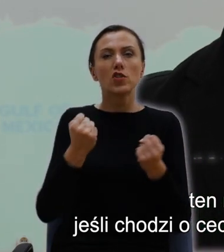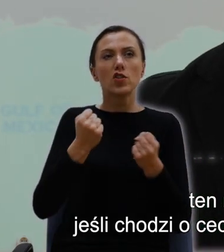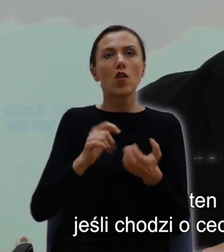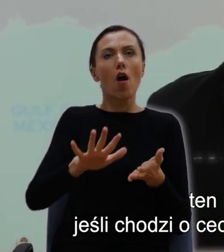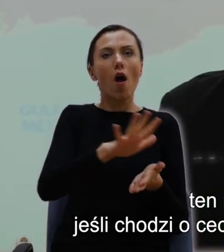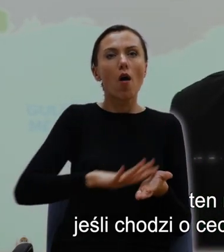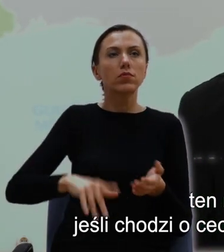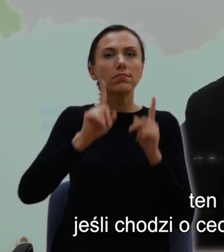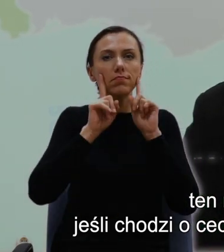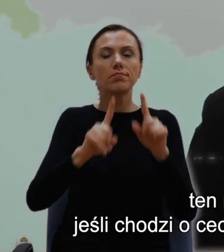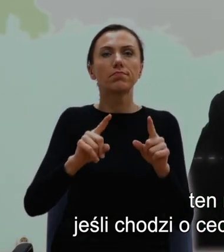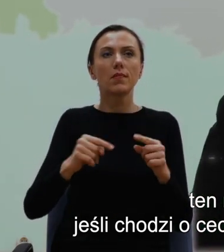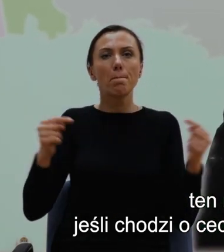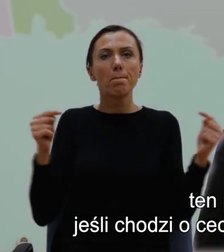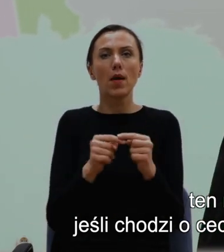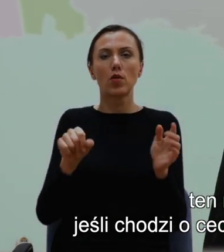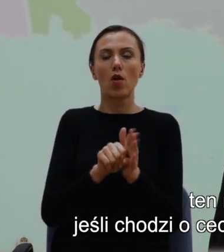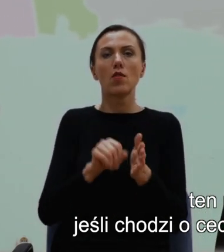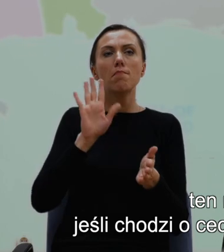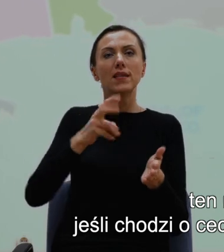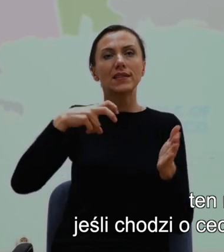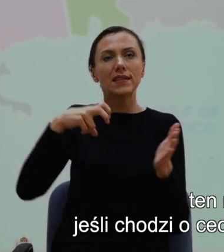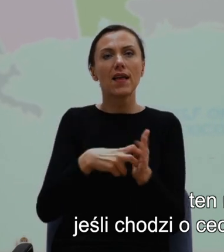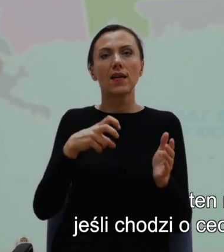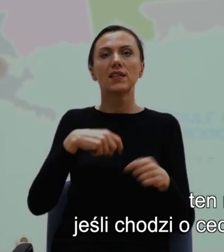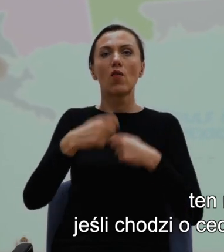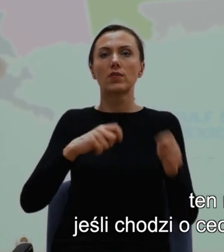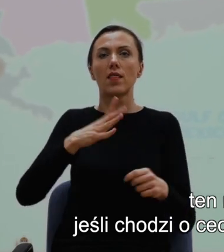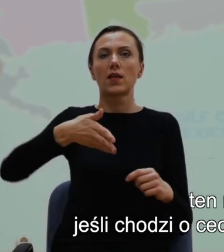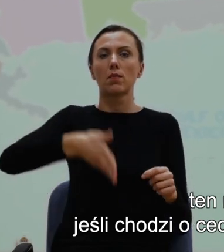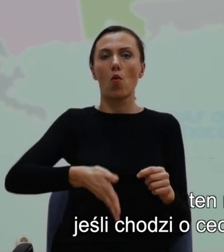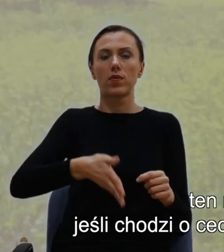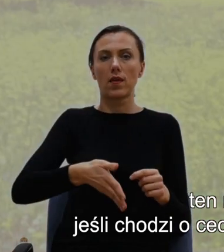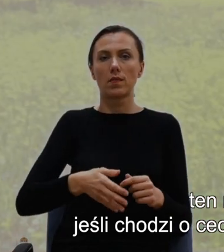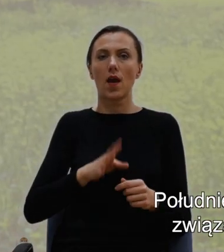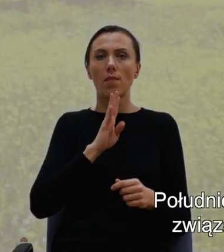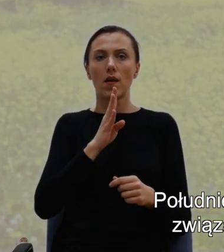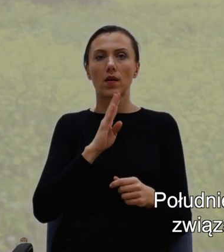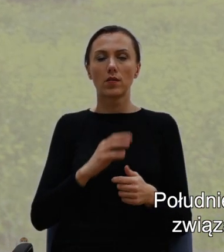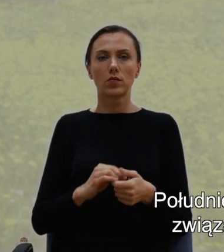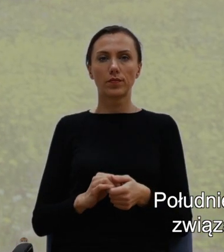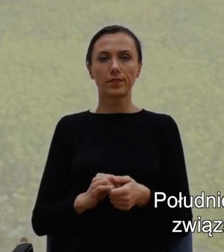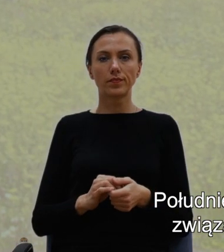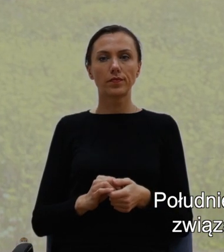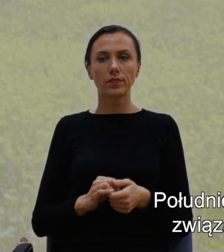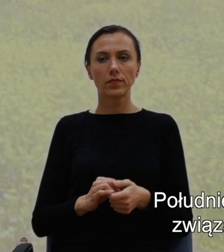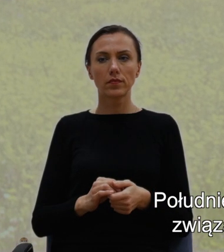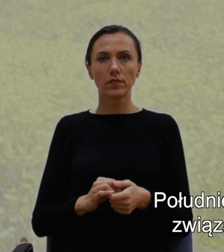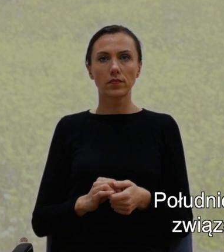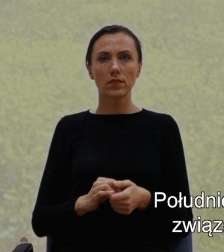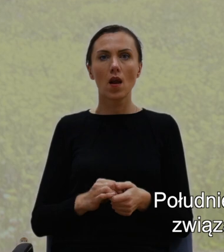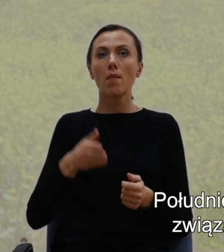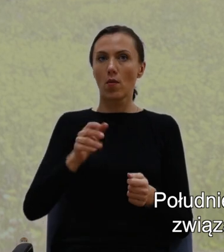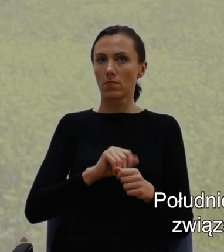o cechy związane z południowością amerykańską. Południe jest piękne.